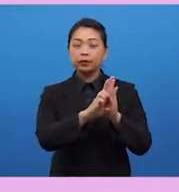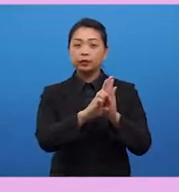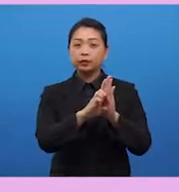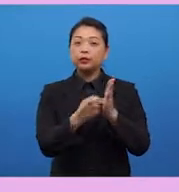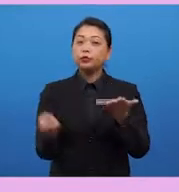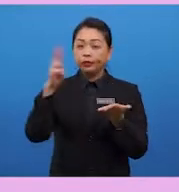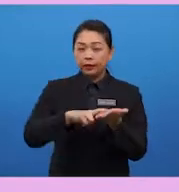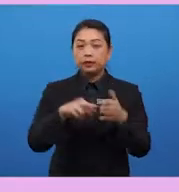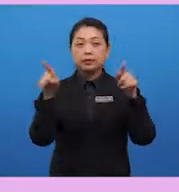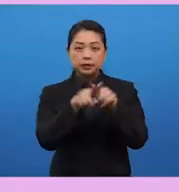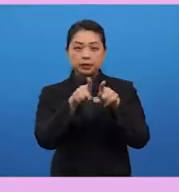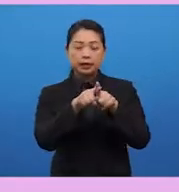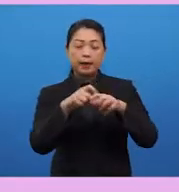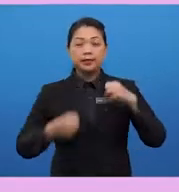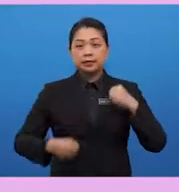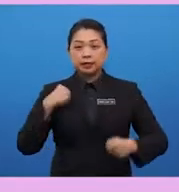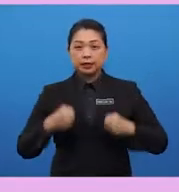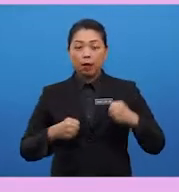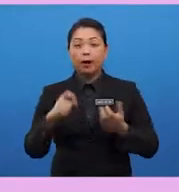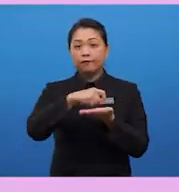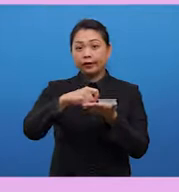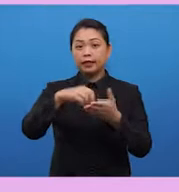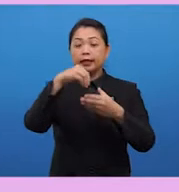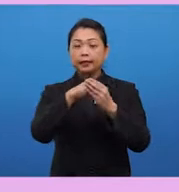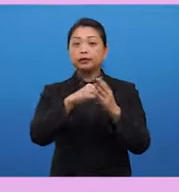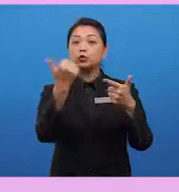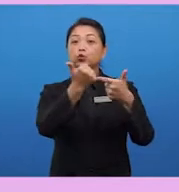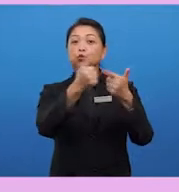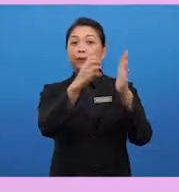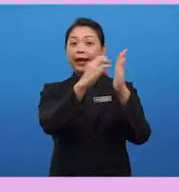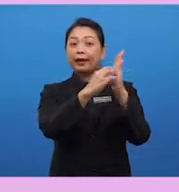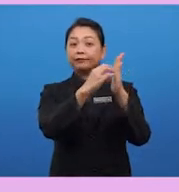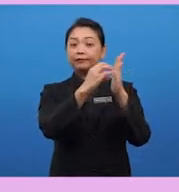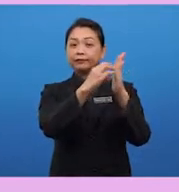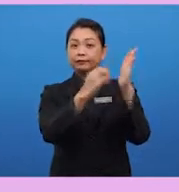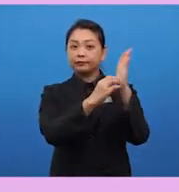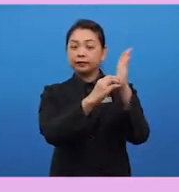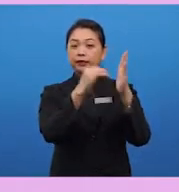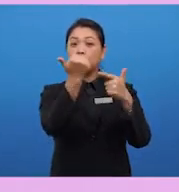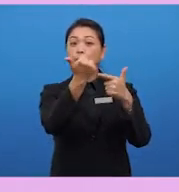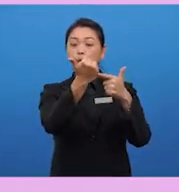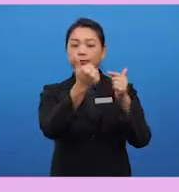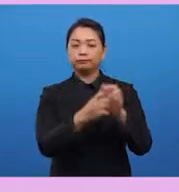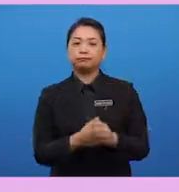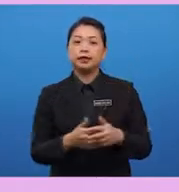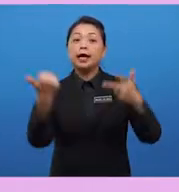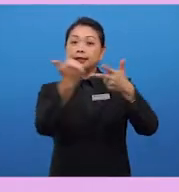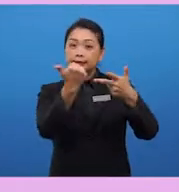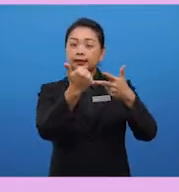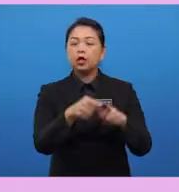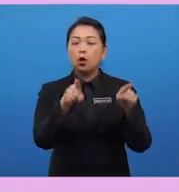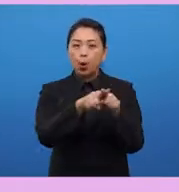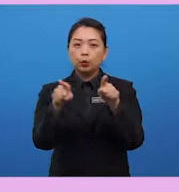writing for the next two paragraphs in your essay. The third paragraph is also